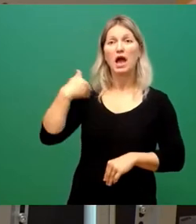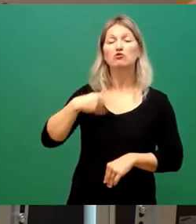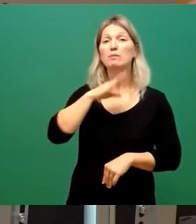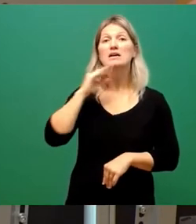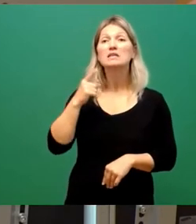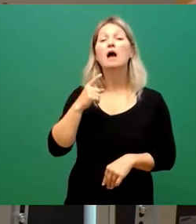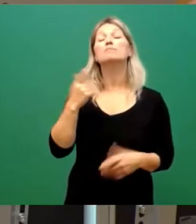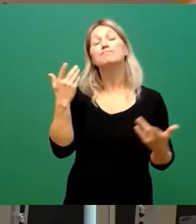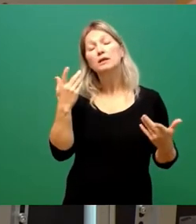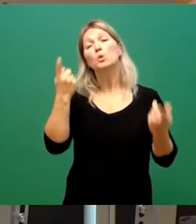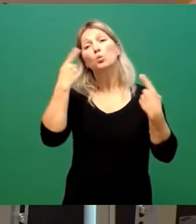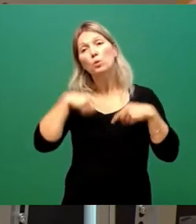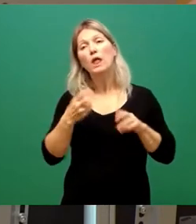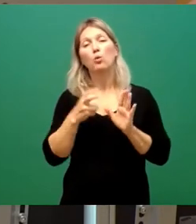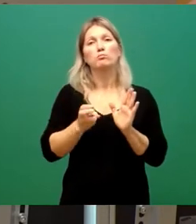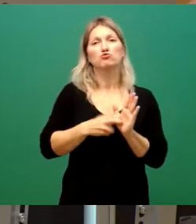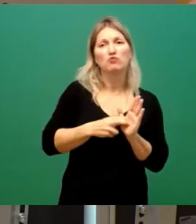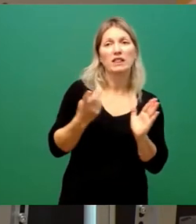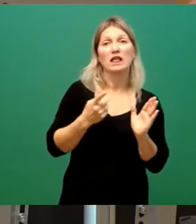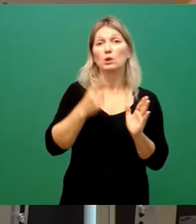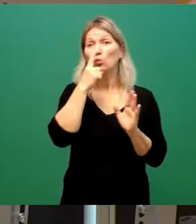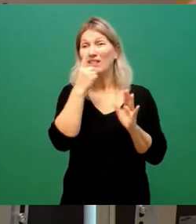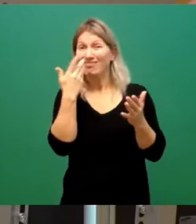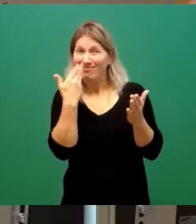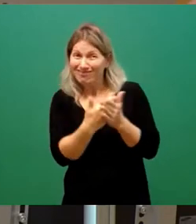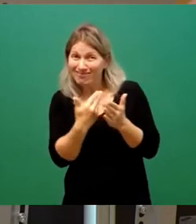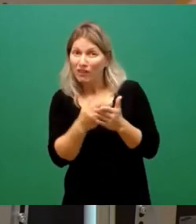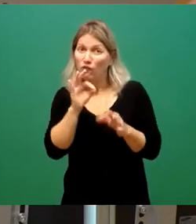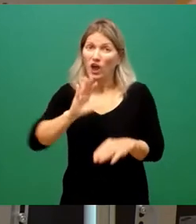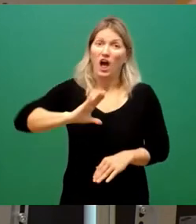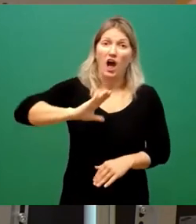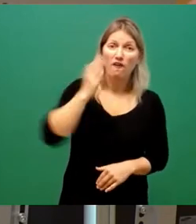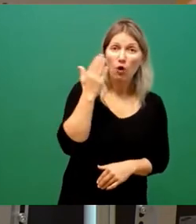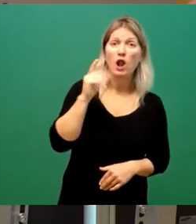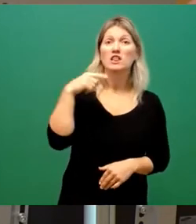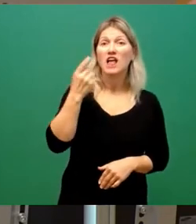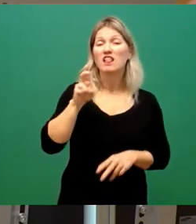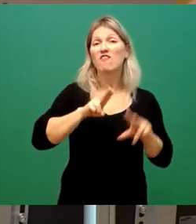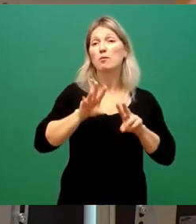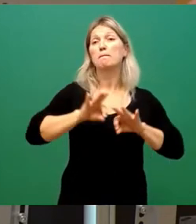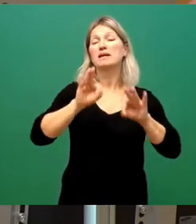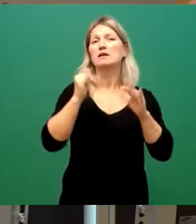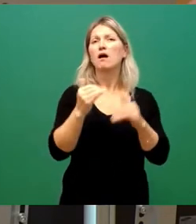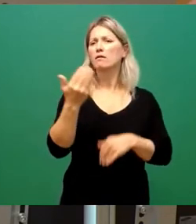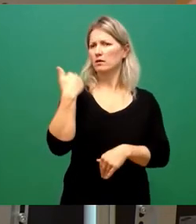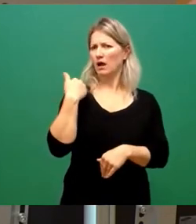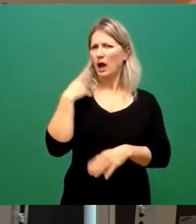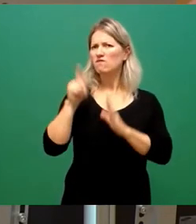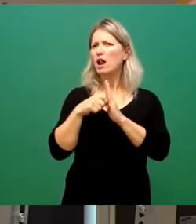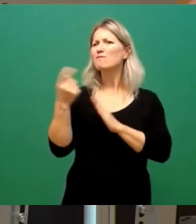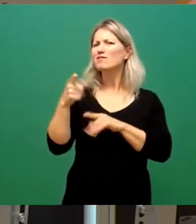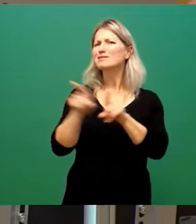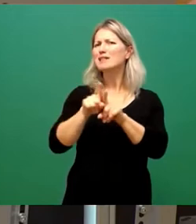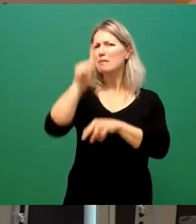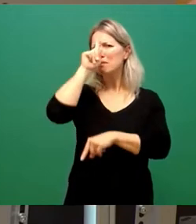unter Umständen, wenn wir damit einen Erfolg erzielen und die Verwaltung besser machen. Im Wahlkampf waren Sie noch der gleichen Meinung. Sie haben gesagt, ein